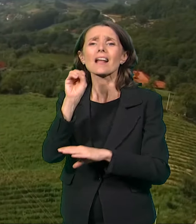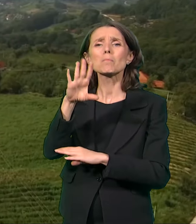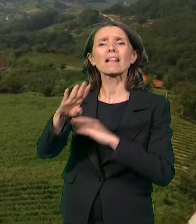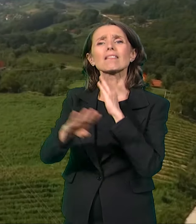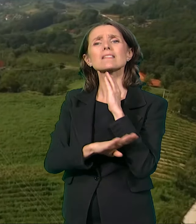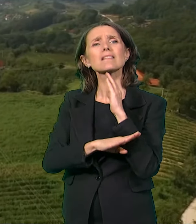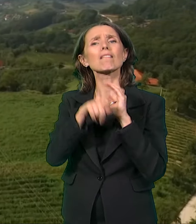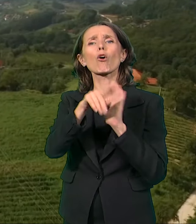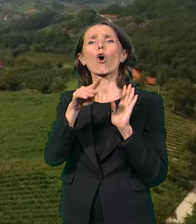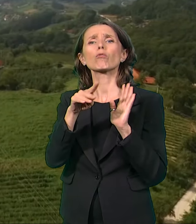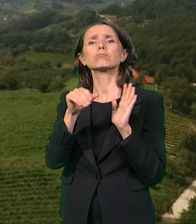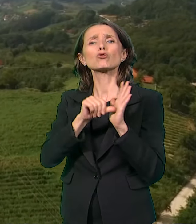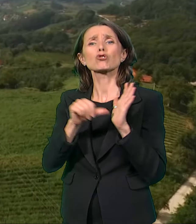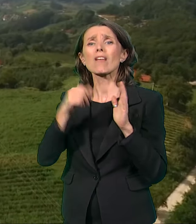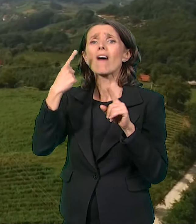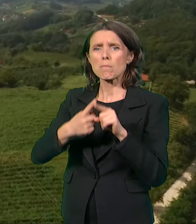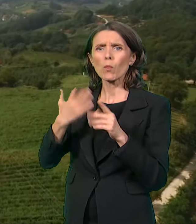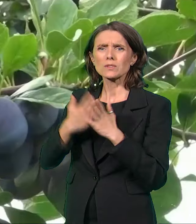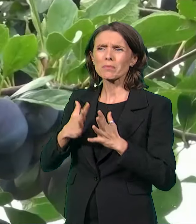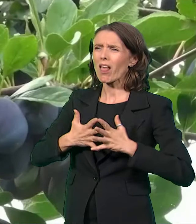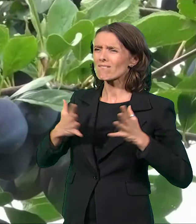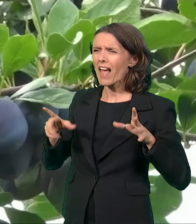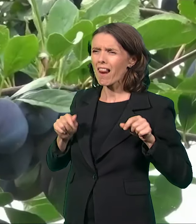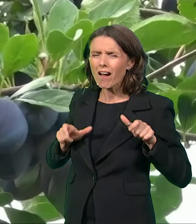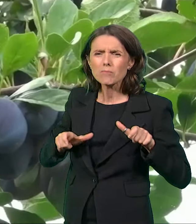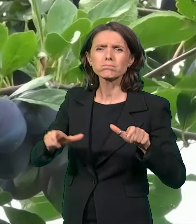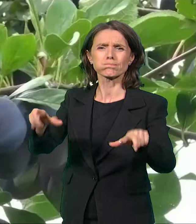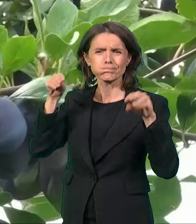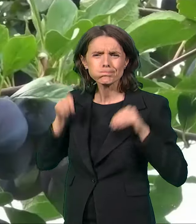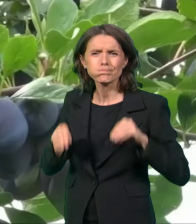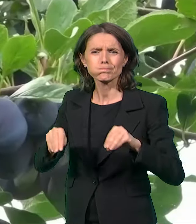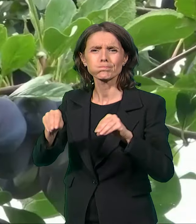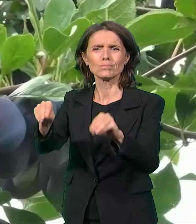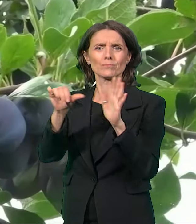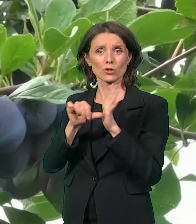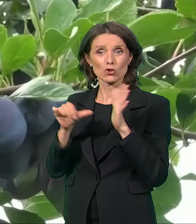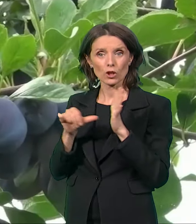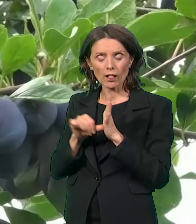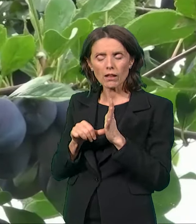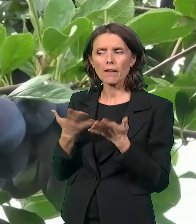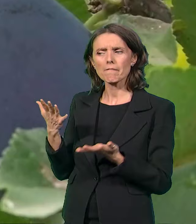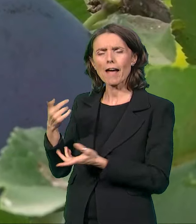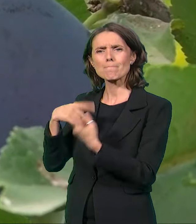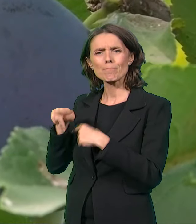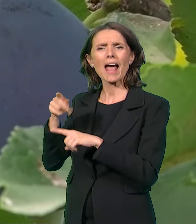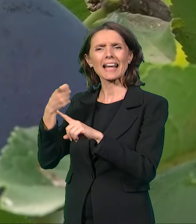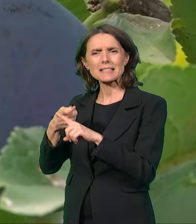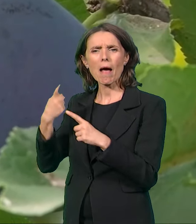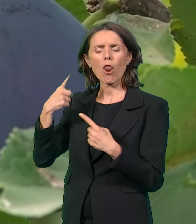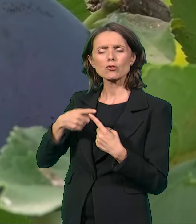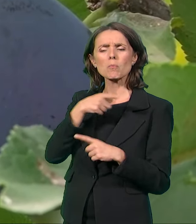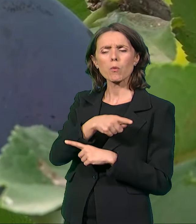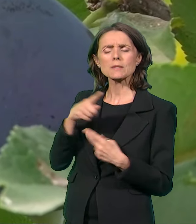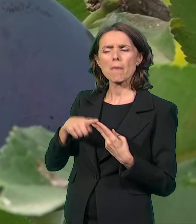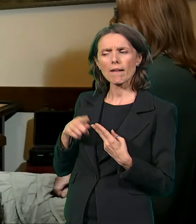a bilo je i veliki zašada. I onda su oni kroz promućurnu tu politiku,